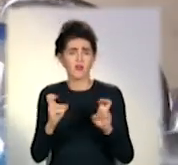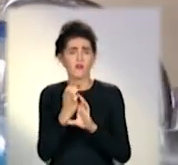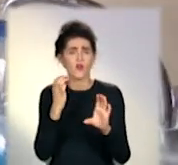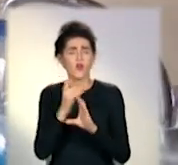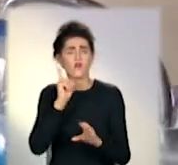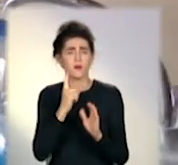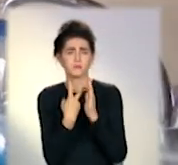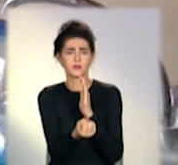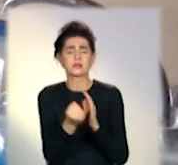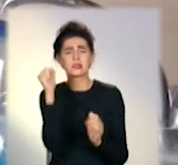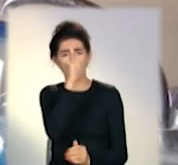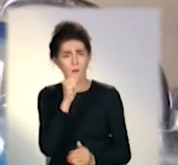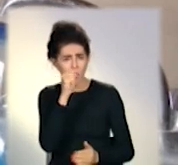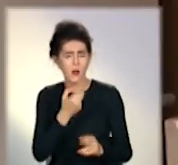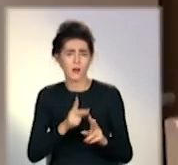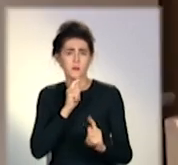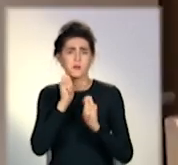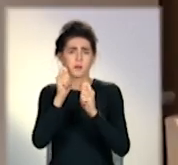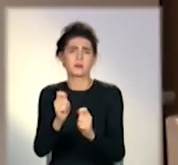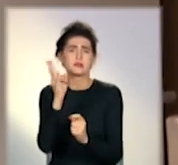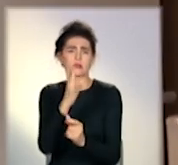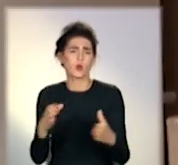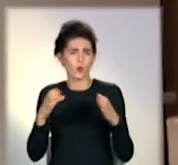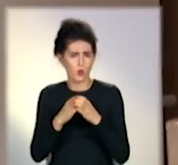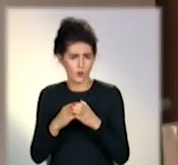провести зиму пані Лідії, подарувала церква.